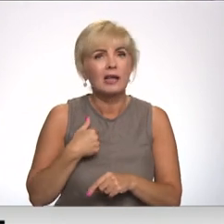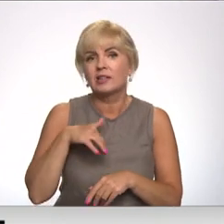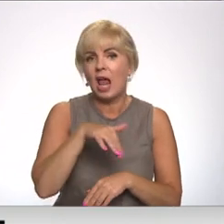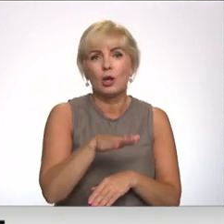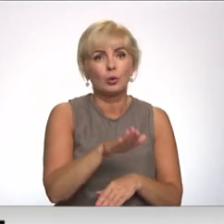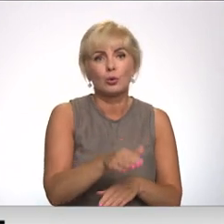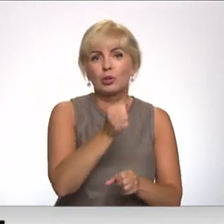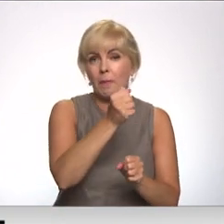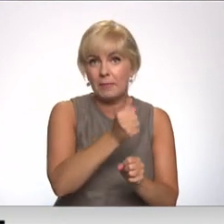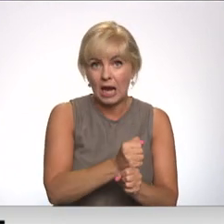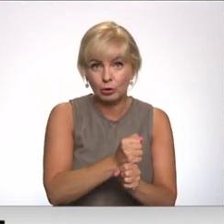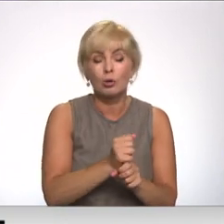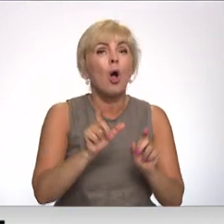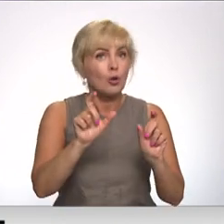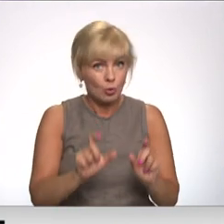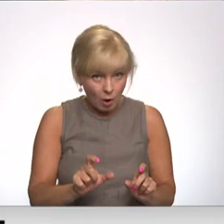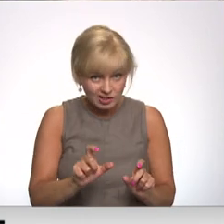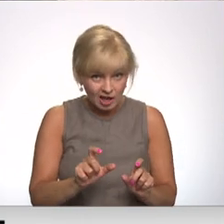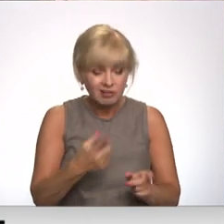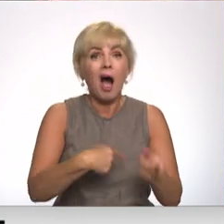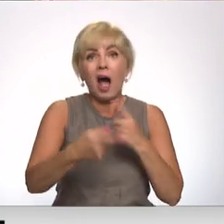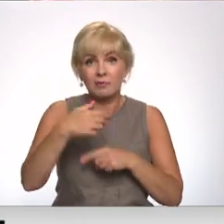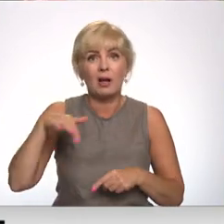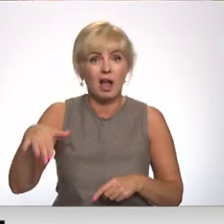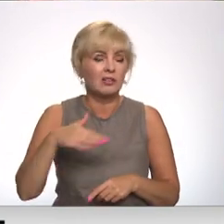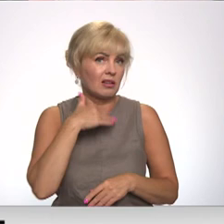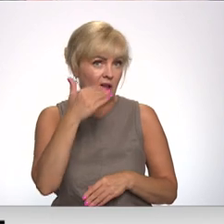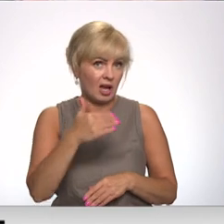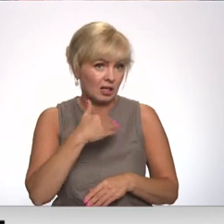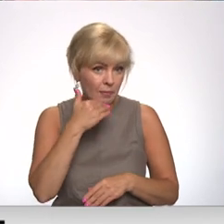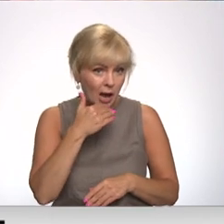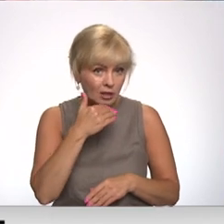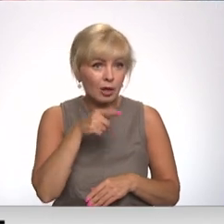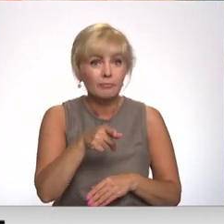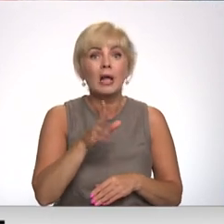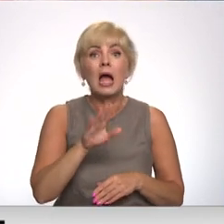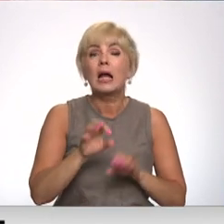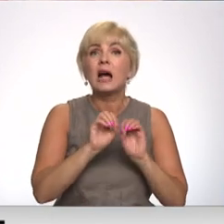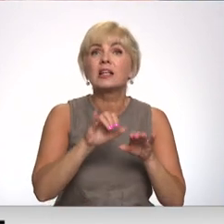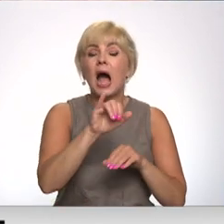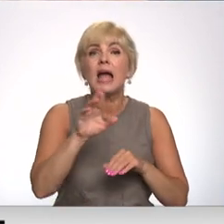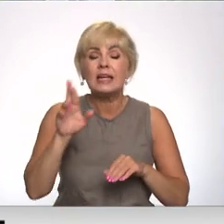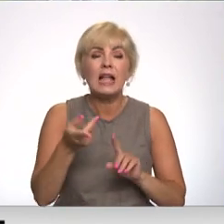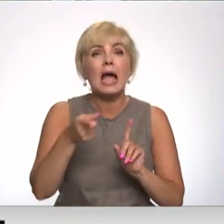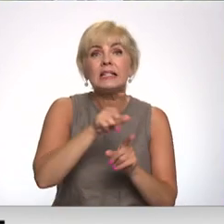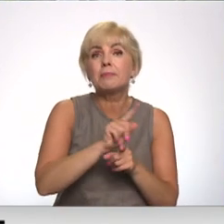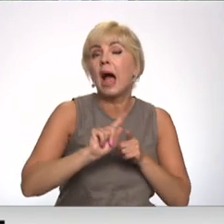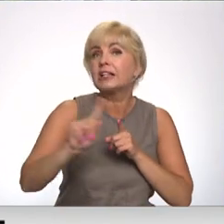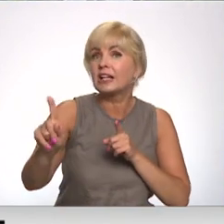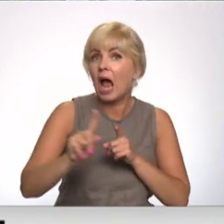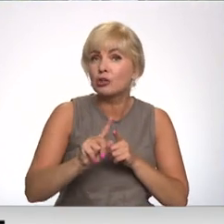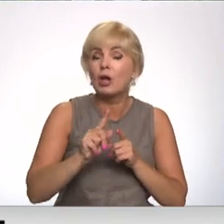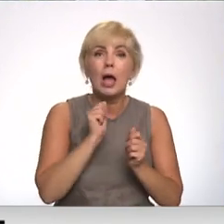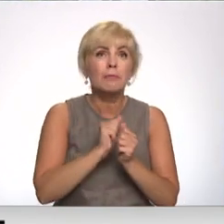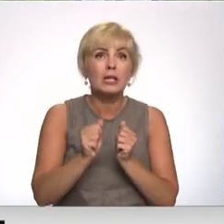uz pieturi nosēdēt un aiziet atpakaļ. Man negribētu tos. Turklāt, kā norādīna, izmaiņas reisos ir tik bieži, ka